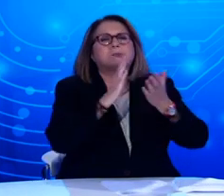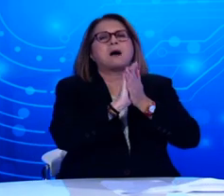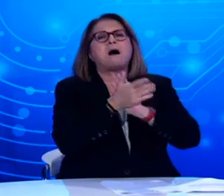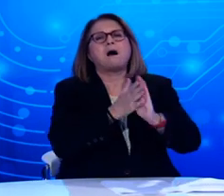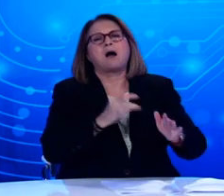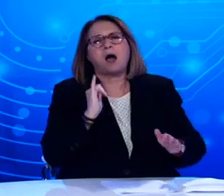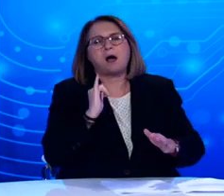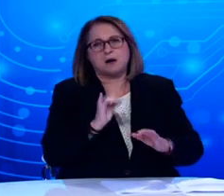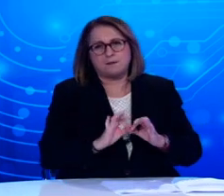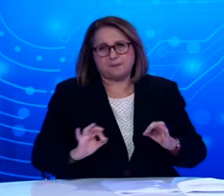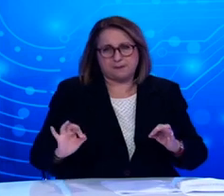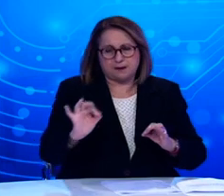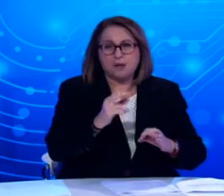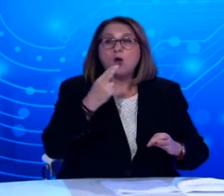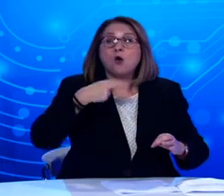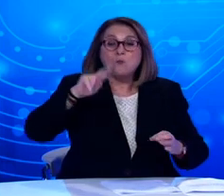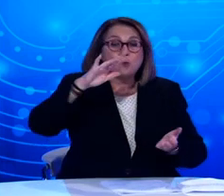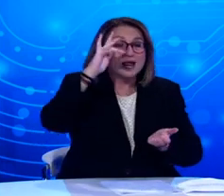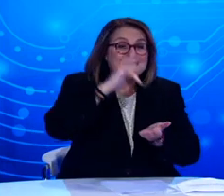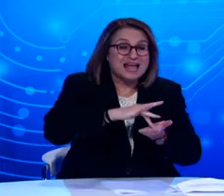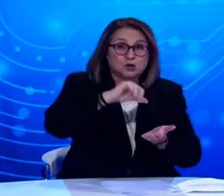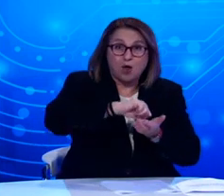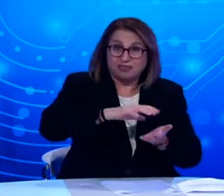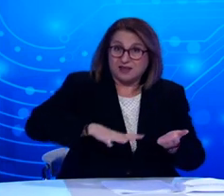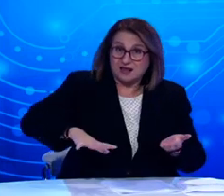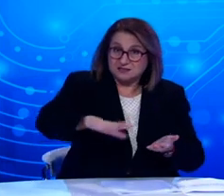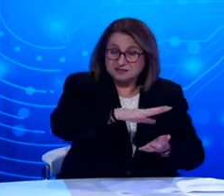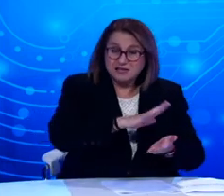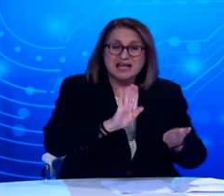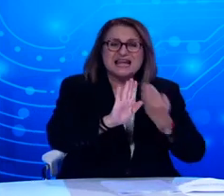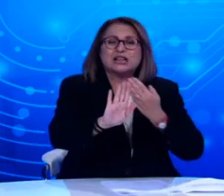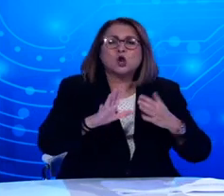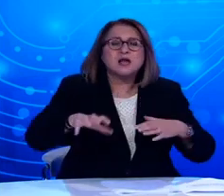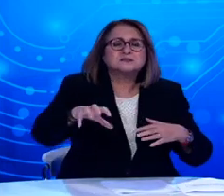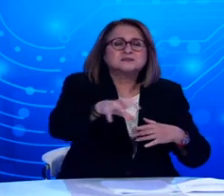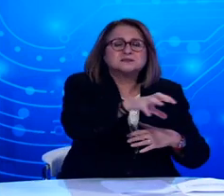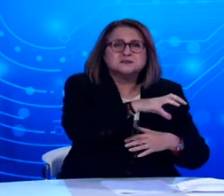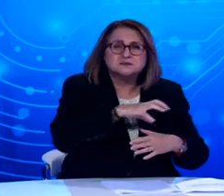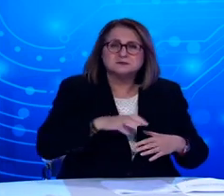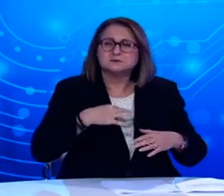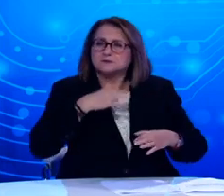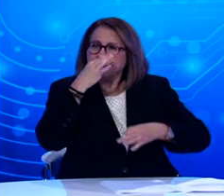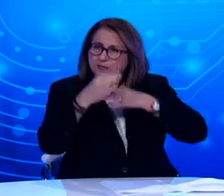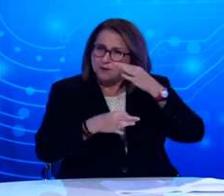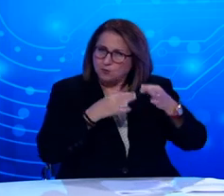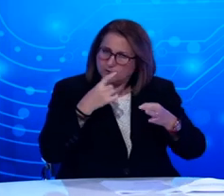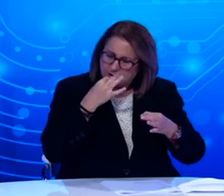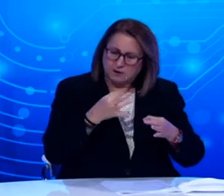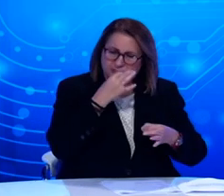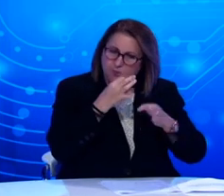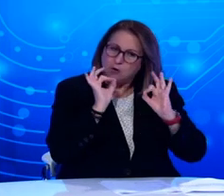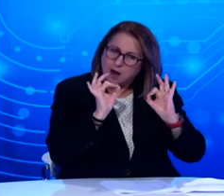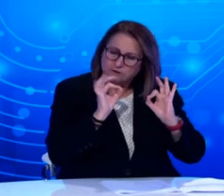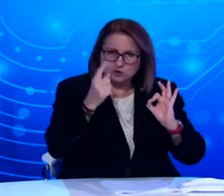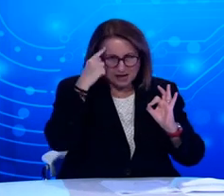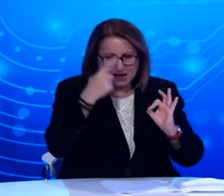περιοχές της Αττικής, ιδιαίτερα στο κέντρο της Αθήνας και μάλιστα στις συγκεκριμένες γειτονιές. Και ως συγκεκριμένα, για να αντιληφθούμε το μέγεθος του προβλήματος,